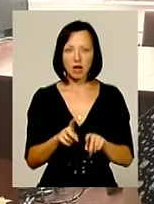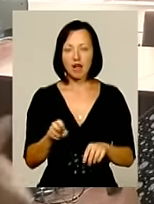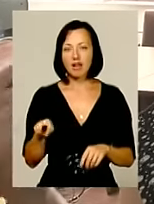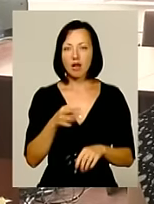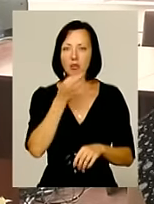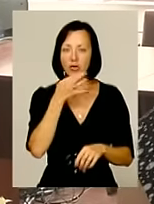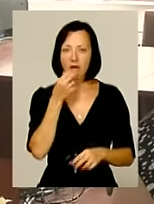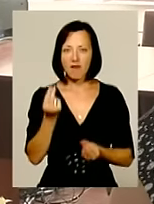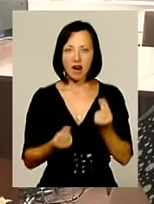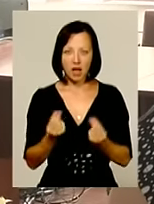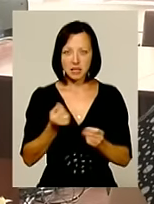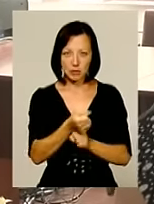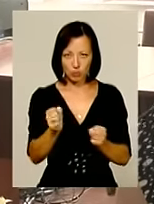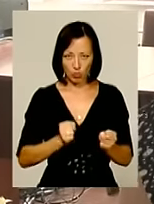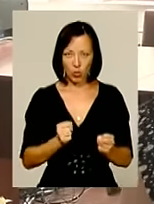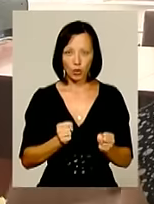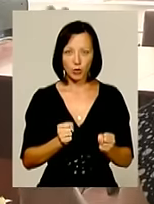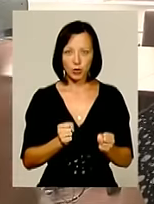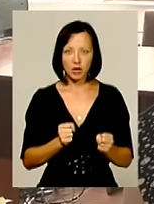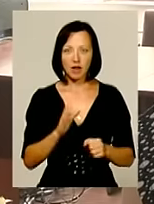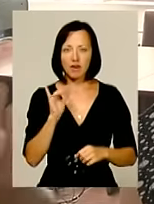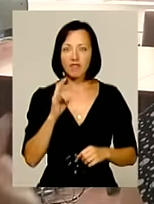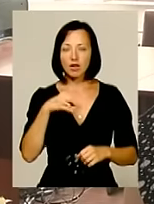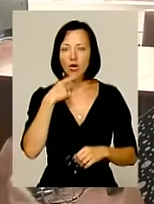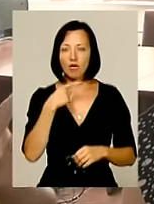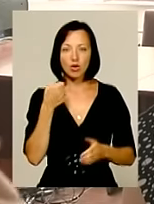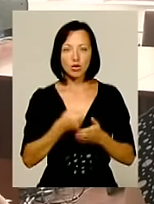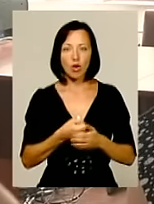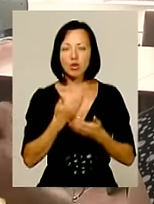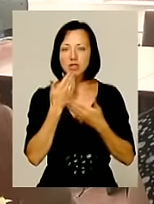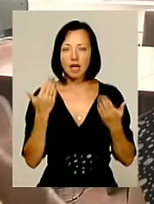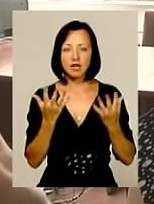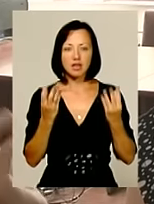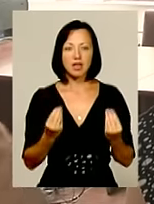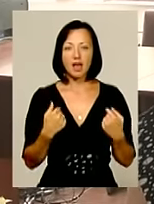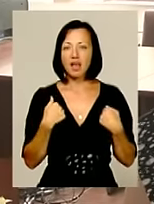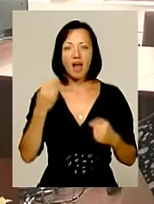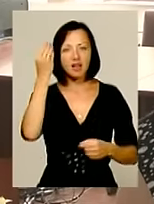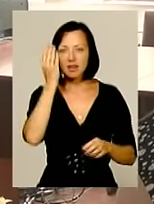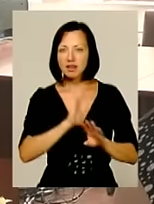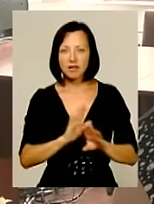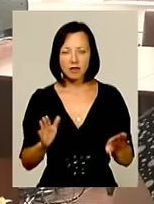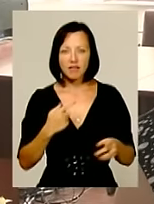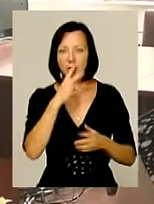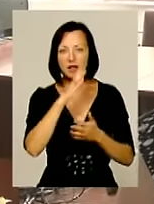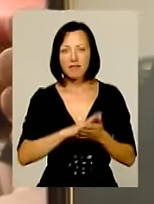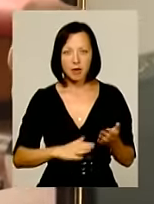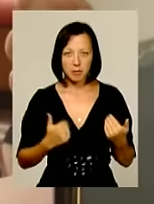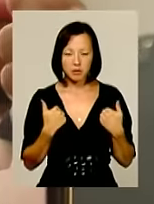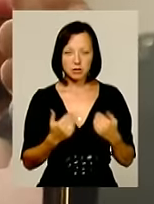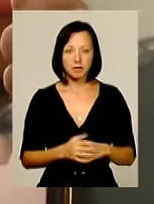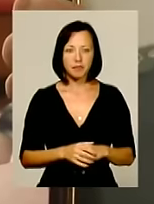полюбляв горатися зброєю. І він говорить до посліднього дня, я ненавмисну, ви мене вибачте.